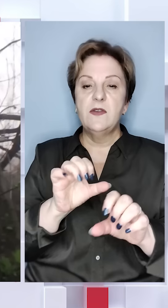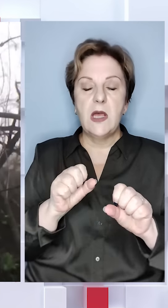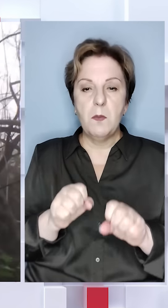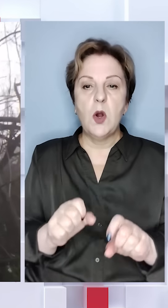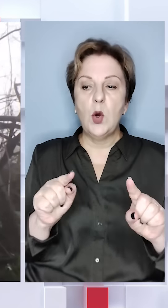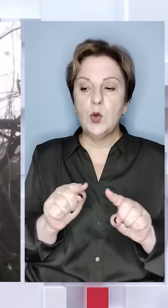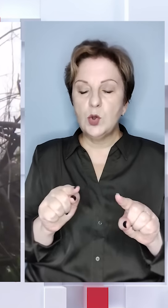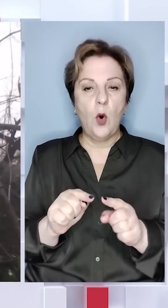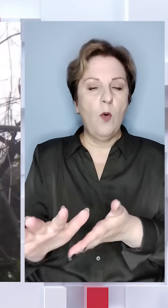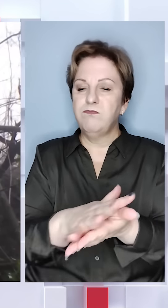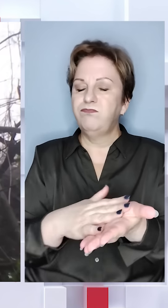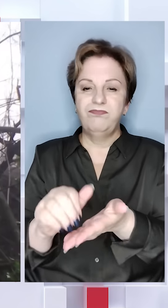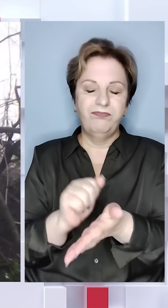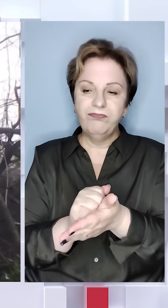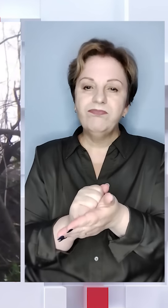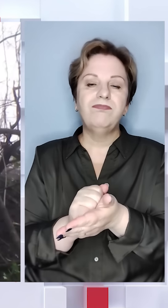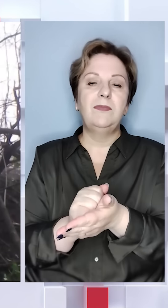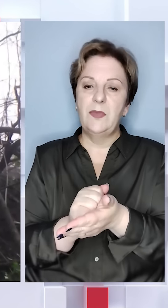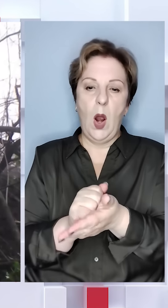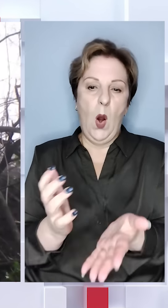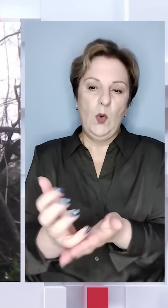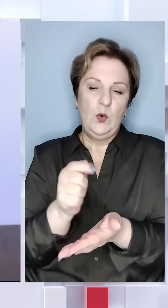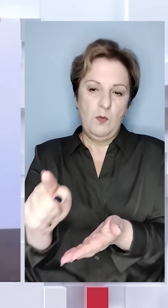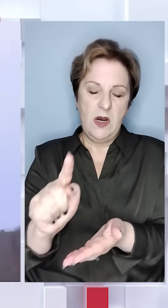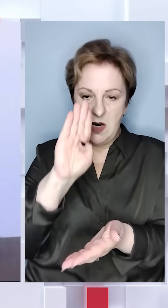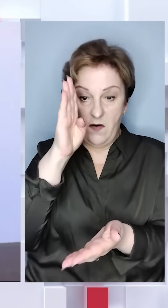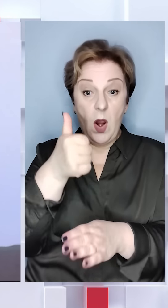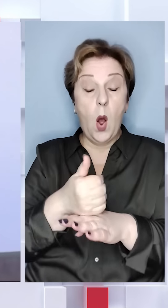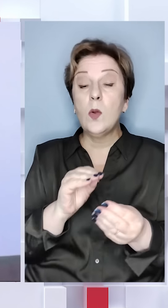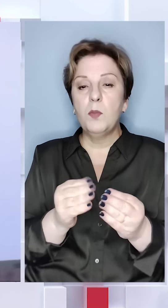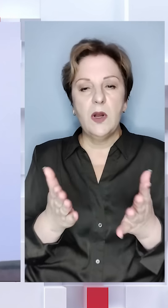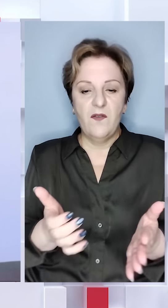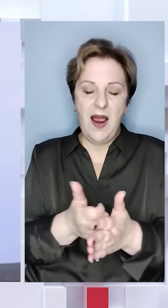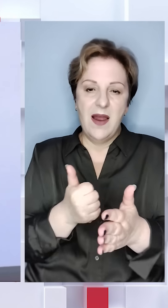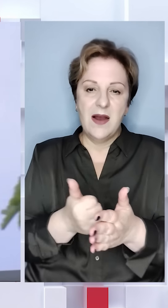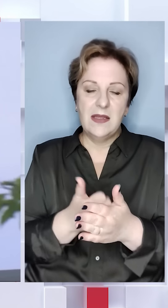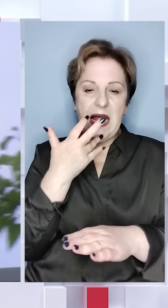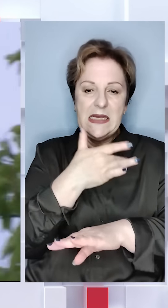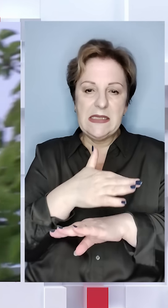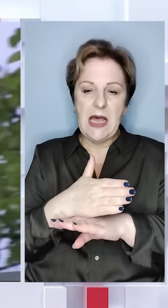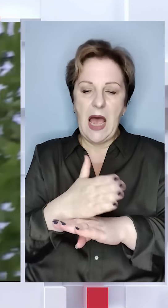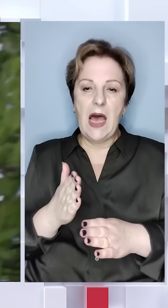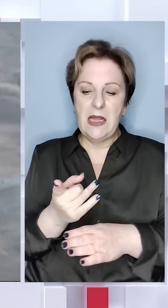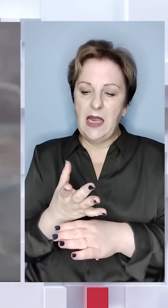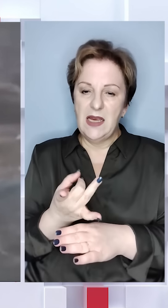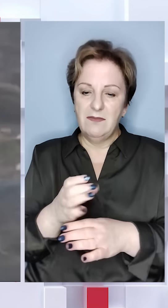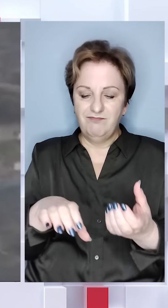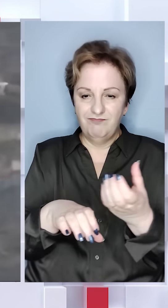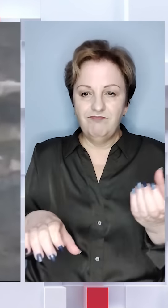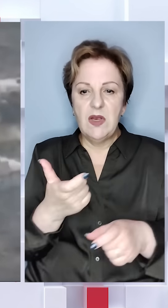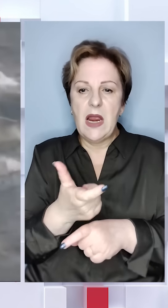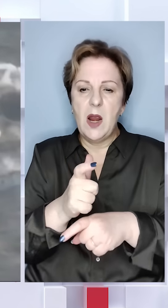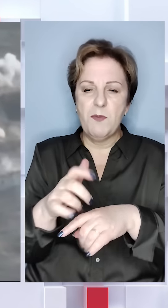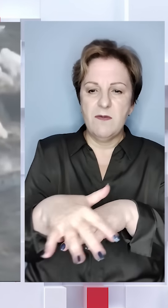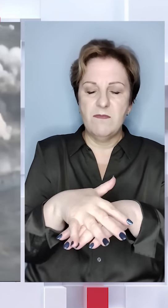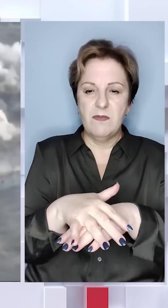можливе, щоб звести на нівець успіхи окупантів. Головними проблемами назвав брак західних артилерійських снарядів та кількісну